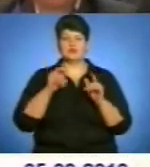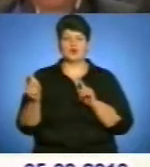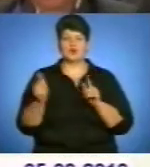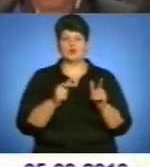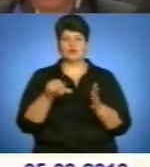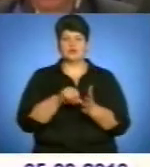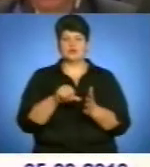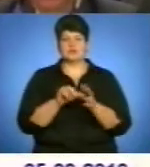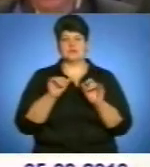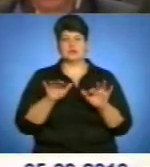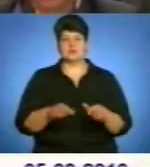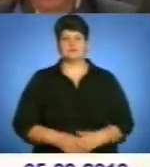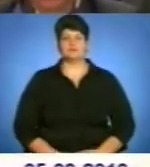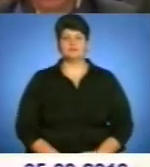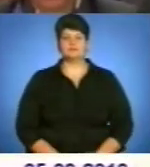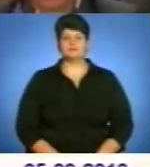участі у Заході.